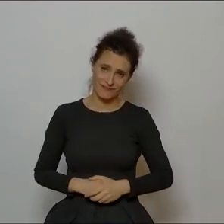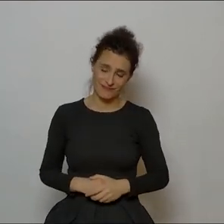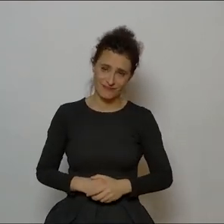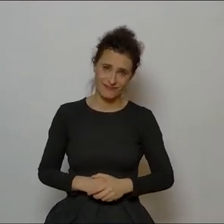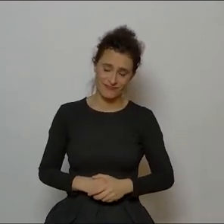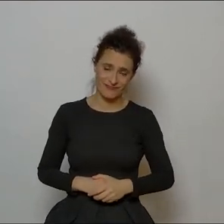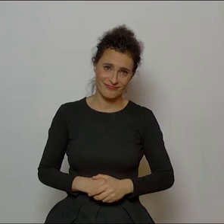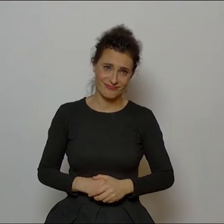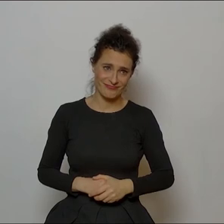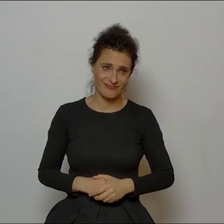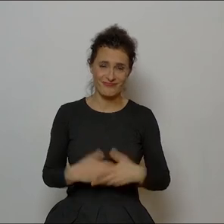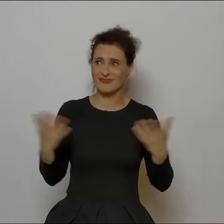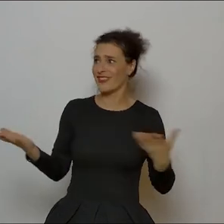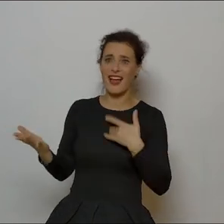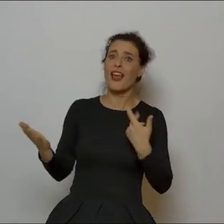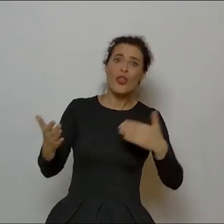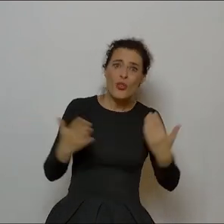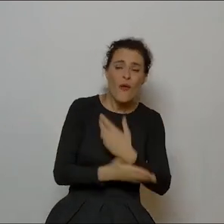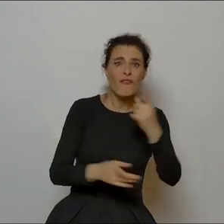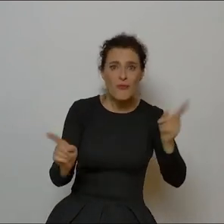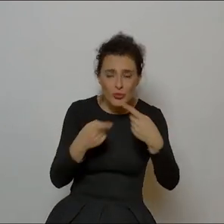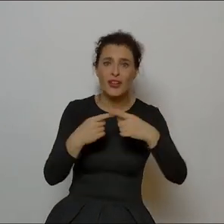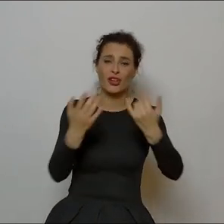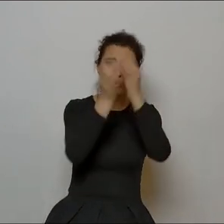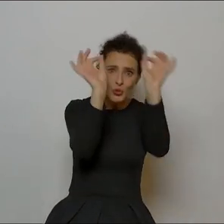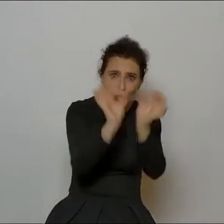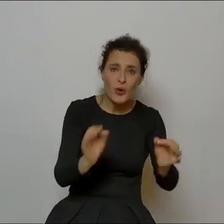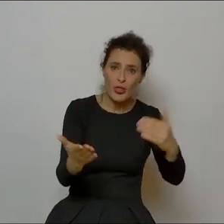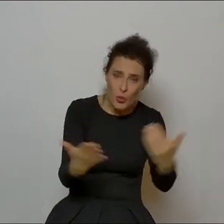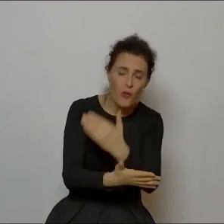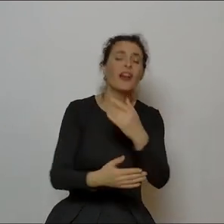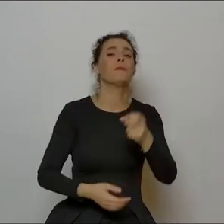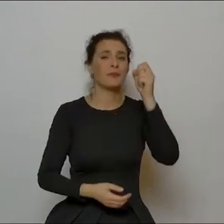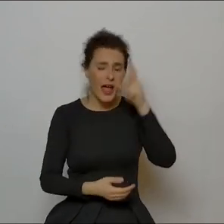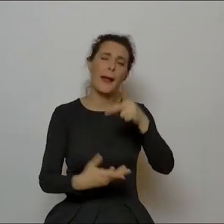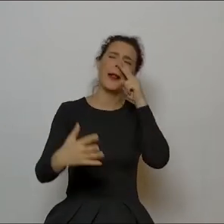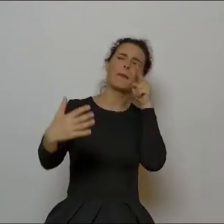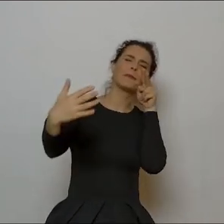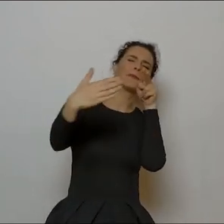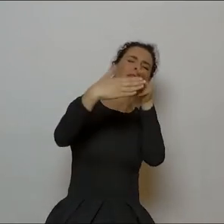zapewnia nas, że będzie nowa, nowa muzyka, nowa sztuka. Ta wizja, ta wizja tutaj